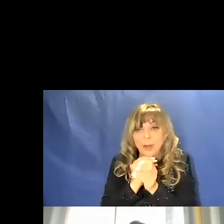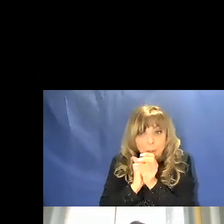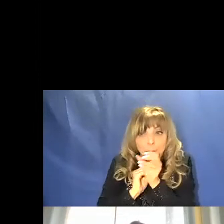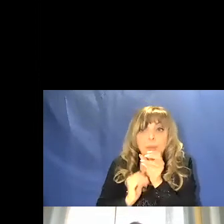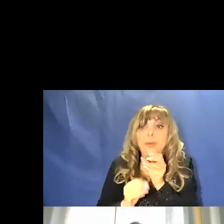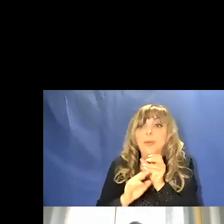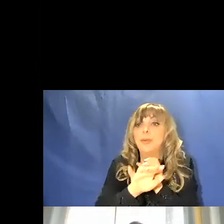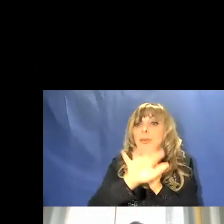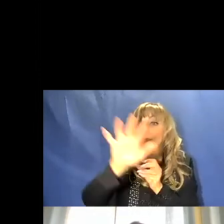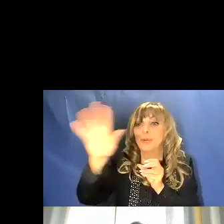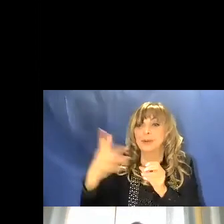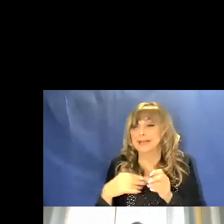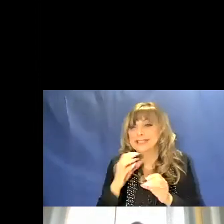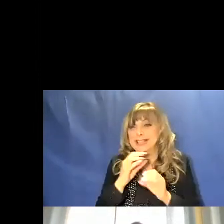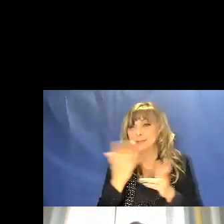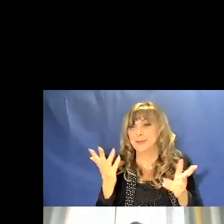la costruzione dei flauti